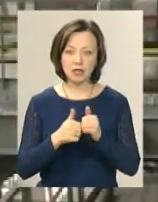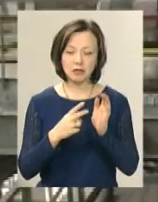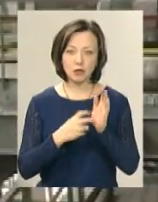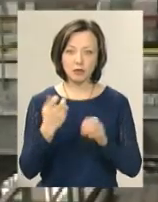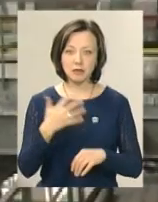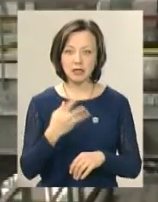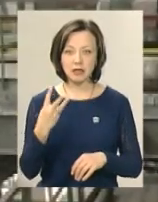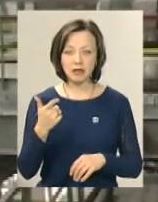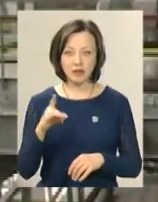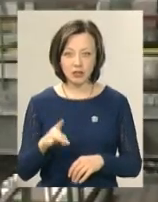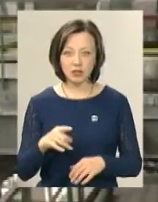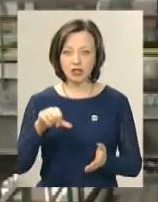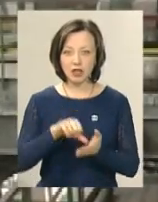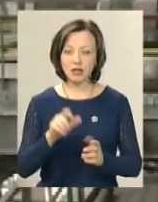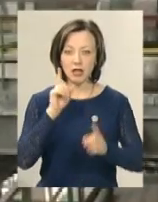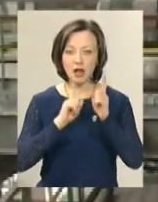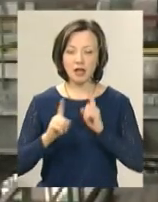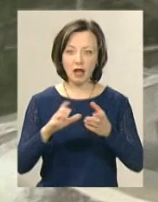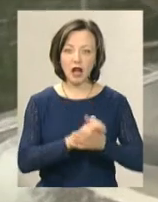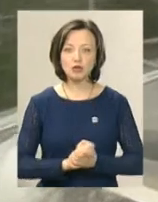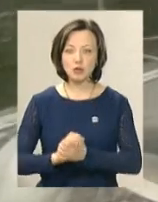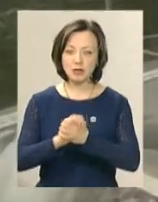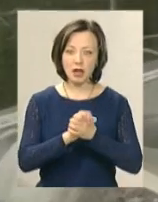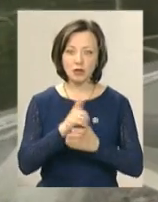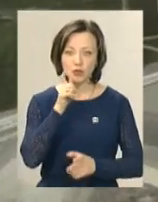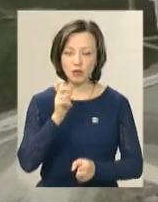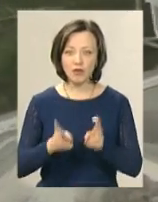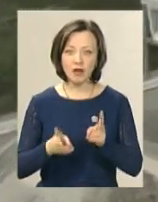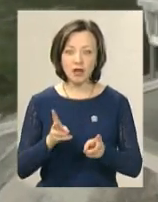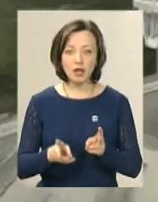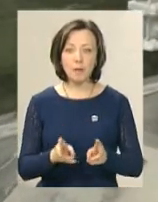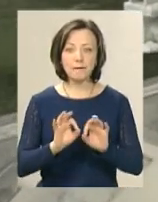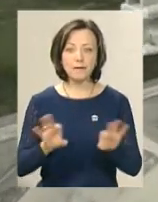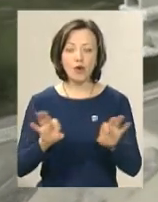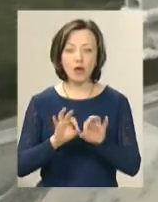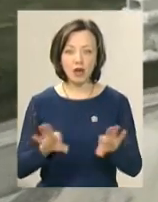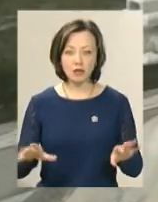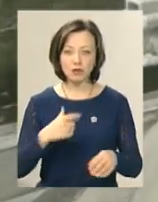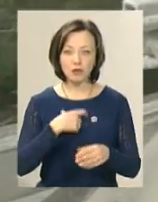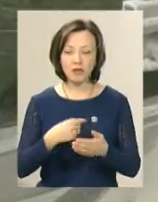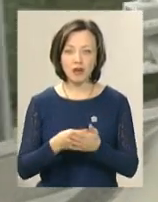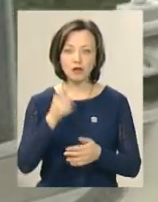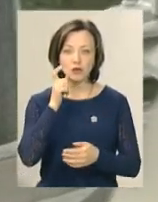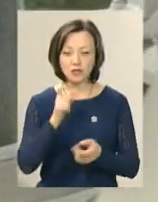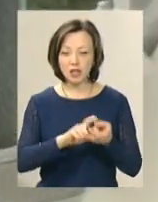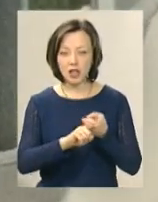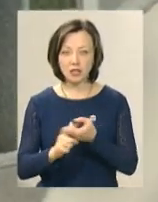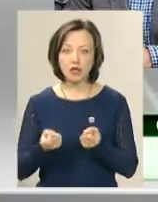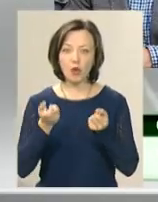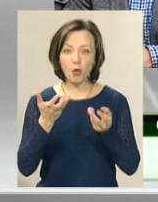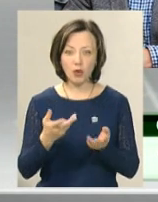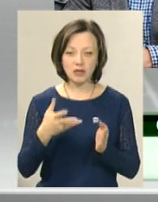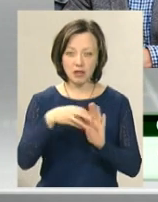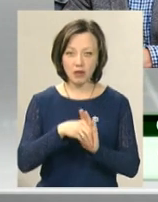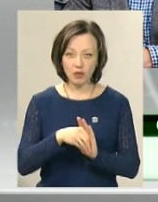за тонну. Член Ради Національної асоціації цукровиків Олександр Співак пояснює, субівартість солодкого продукту залежить від кількох складових.